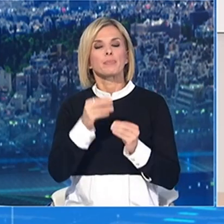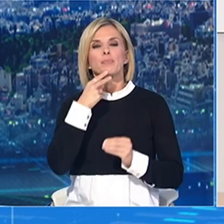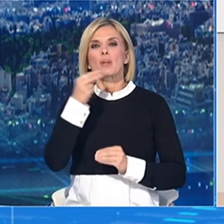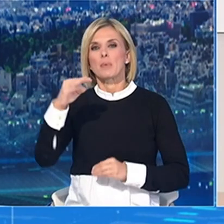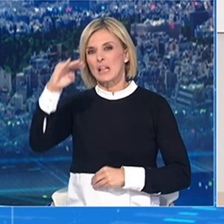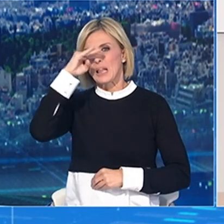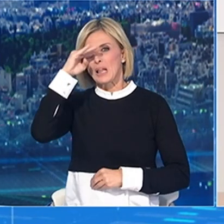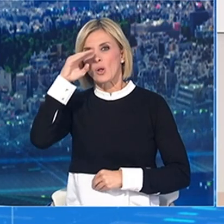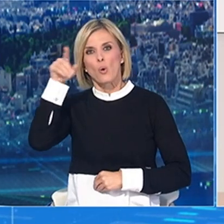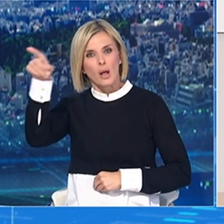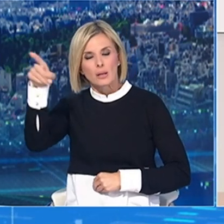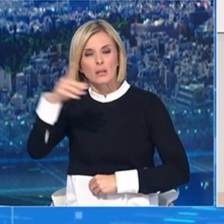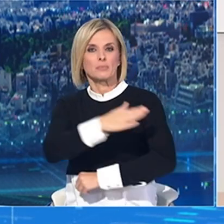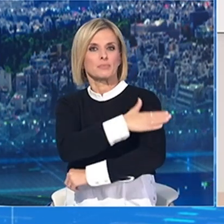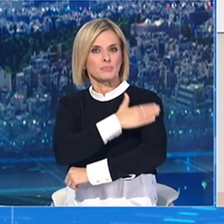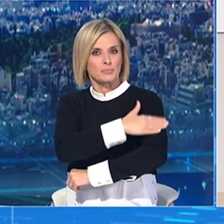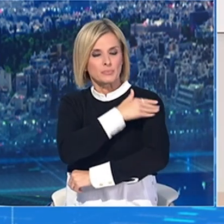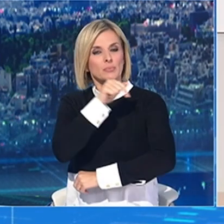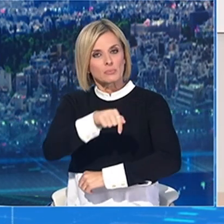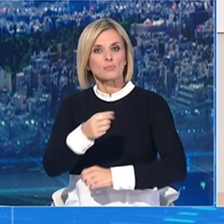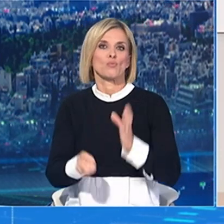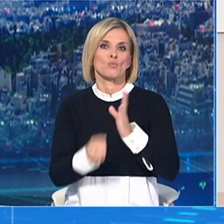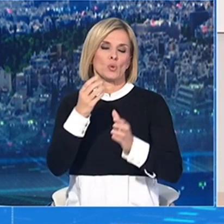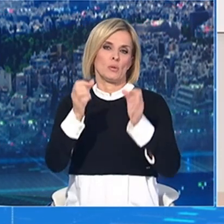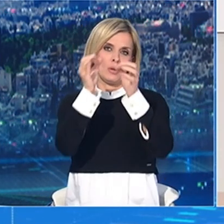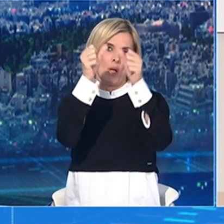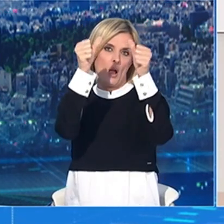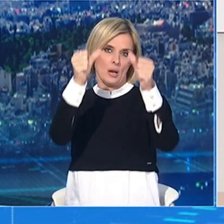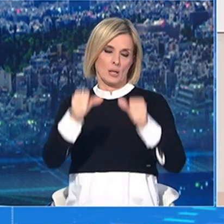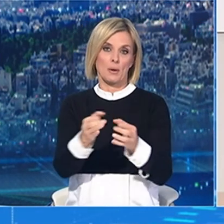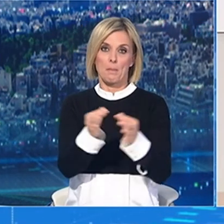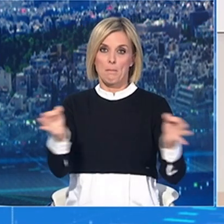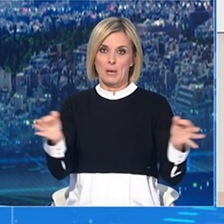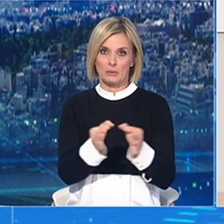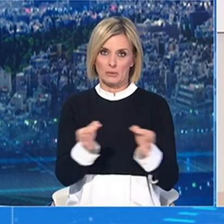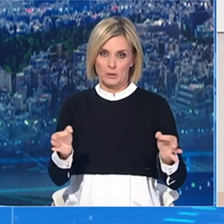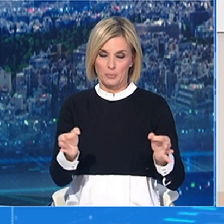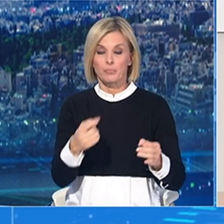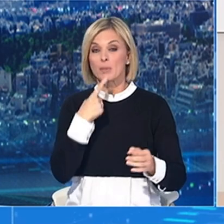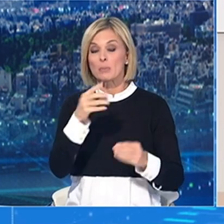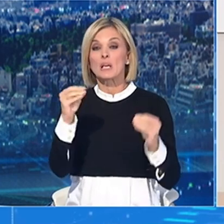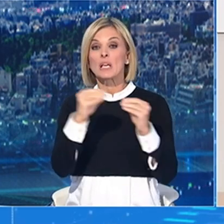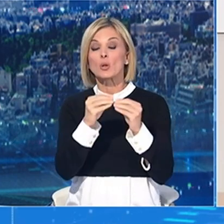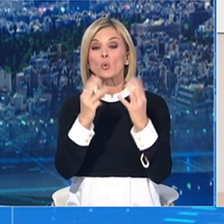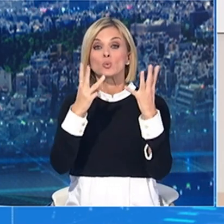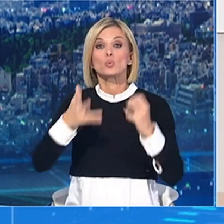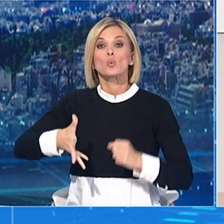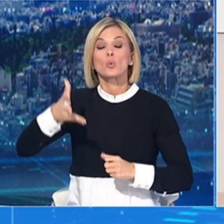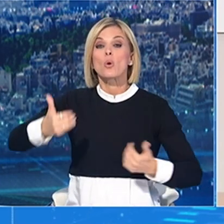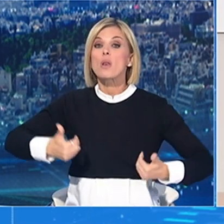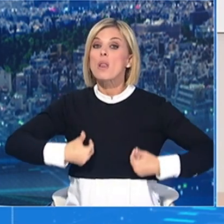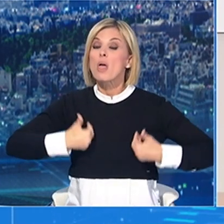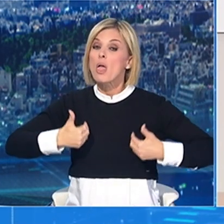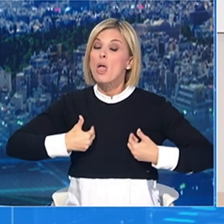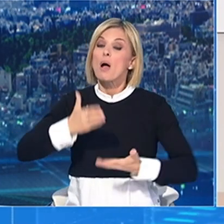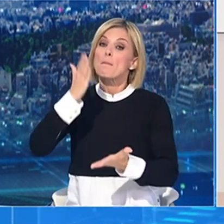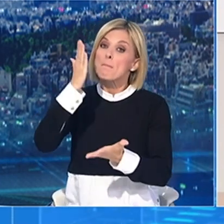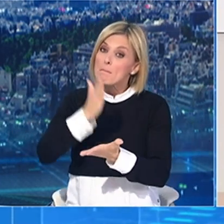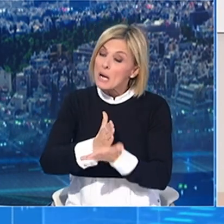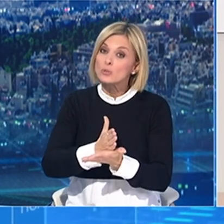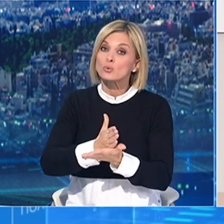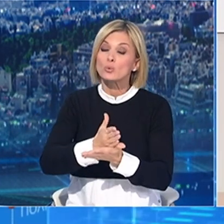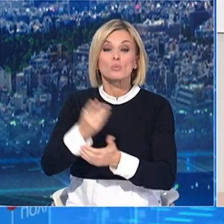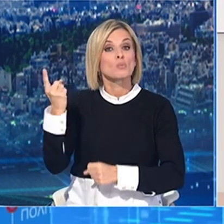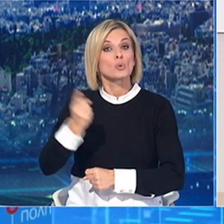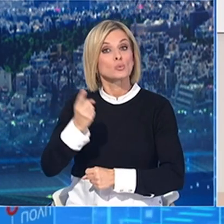τα 37 έτη και σημειωτέων μόλις 28 έτη ο Μεσοσόρος στη Θεσσαλονίκη και με δείκτη θετικότητας στο